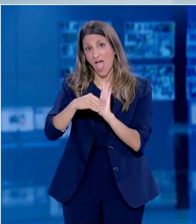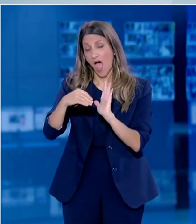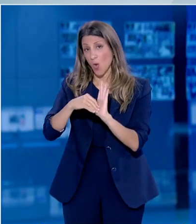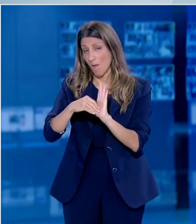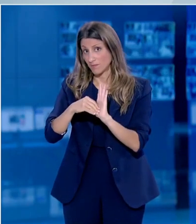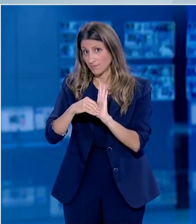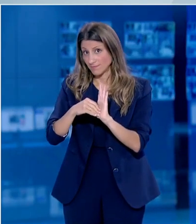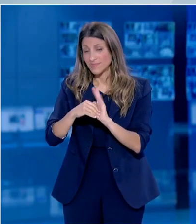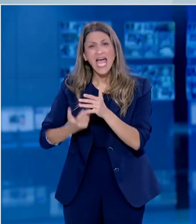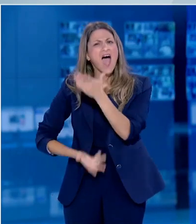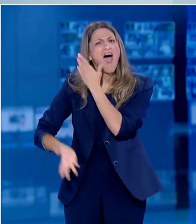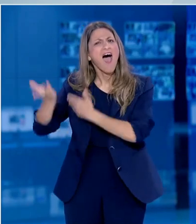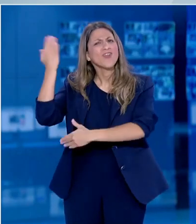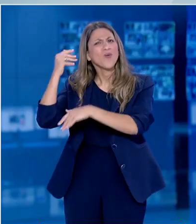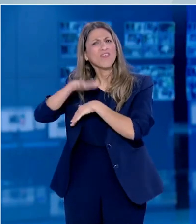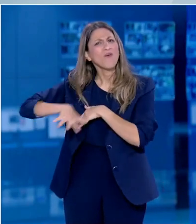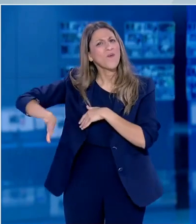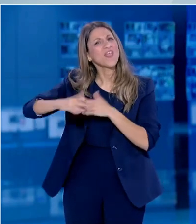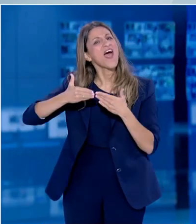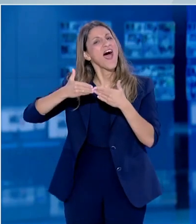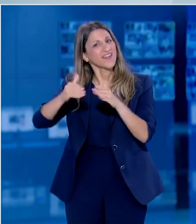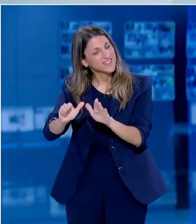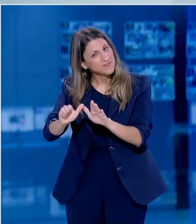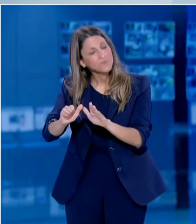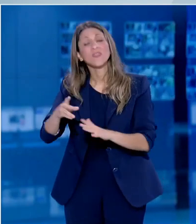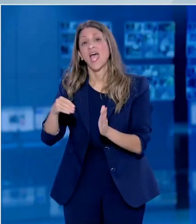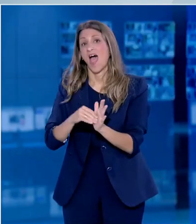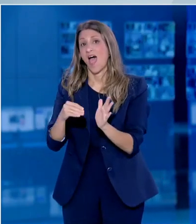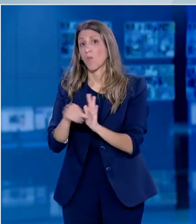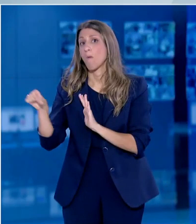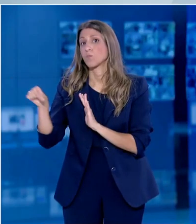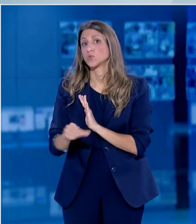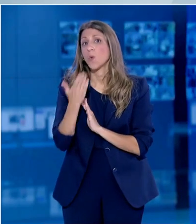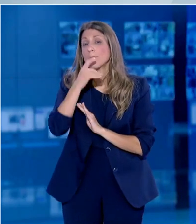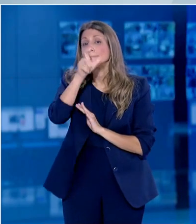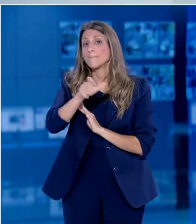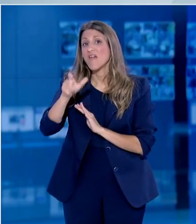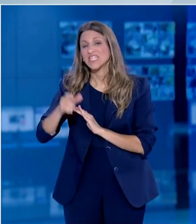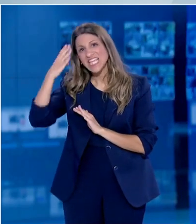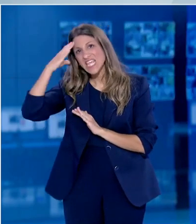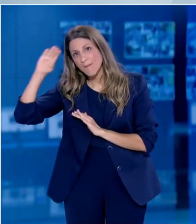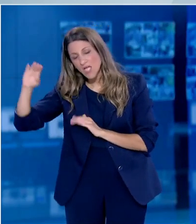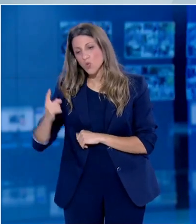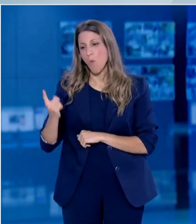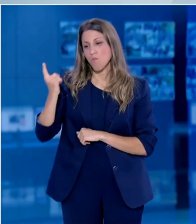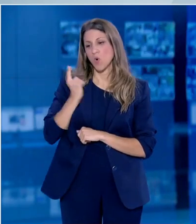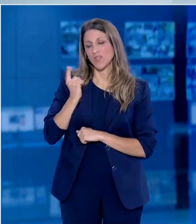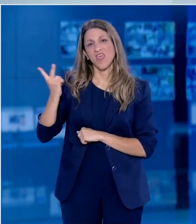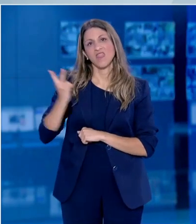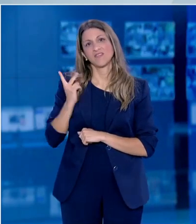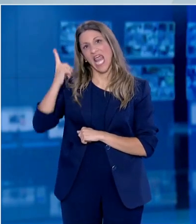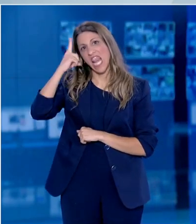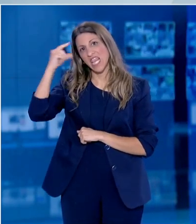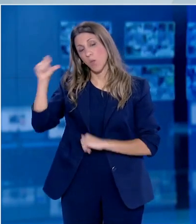πόρτες τους οι αρχαιολογικοί χώροι εν από χθες επέστρεψαν στα θρανία και οι μαυτές του γυμνασίου και των δύο πρώτων τάξεων του Λυκείου.